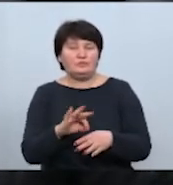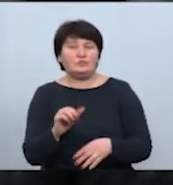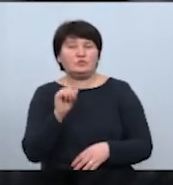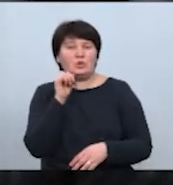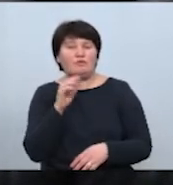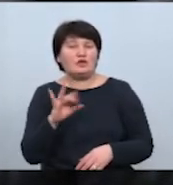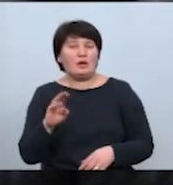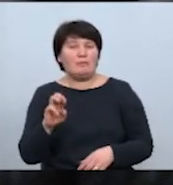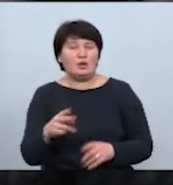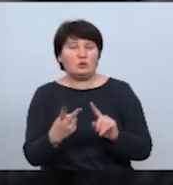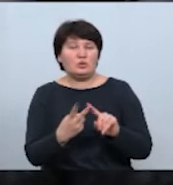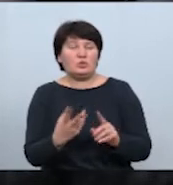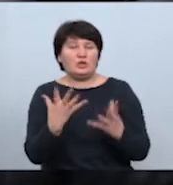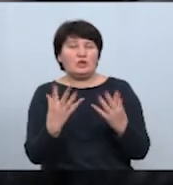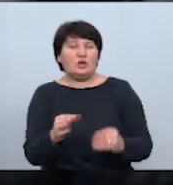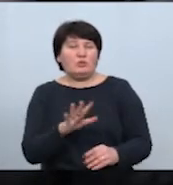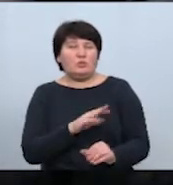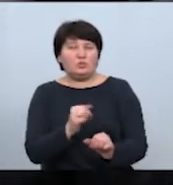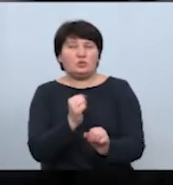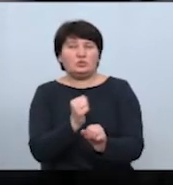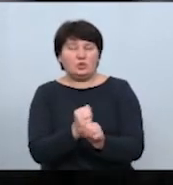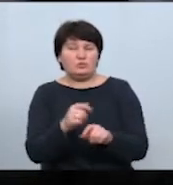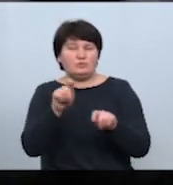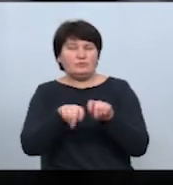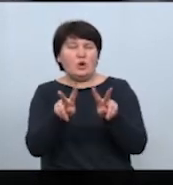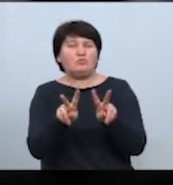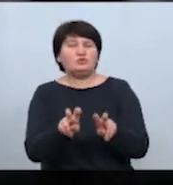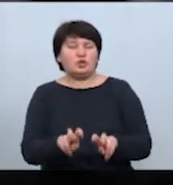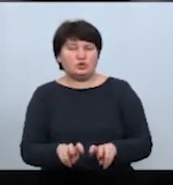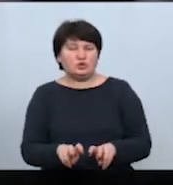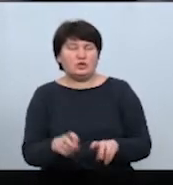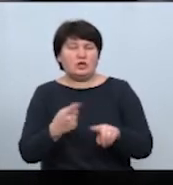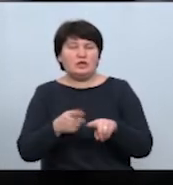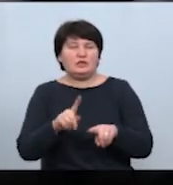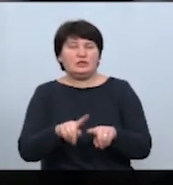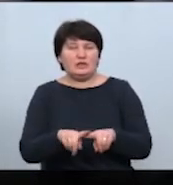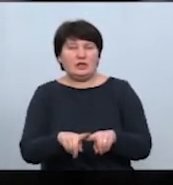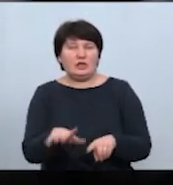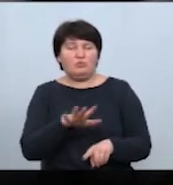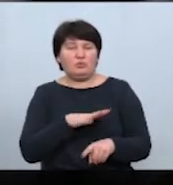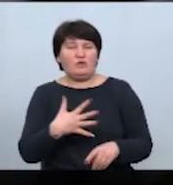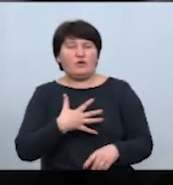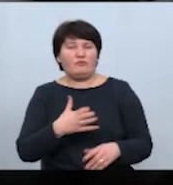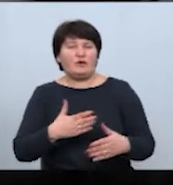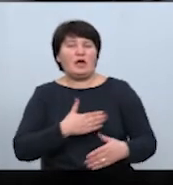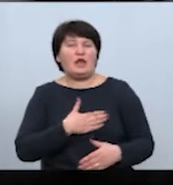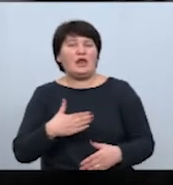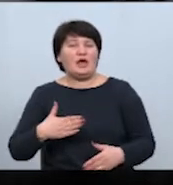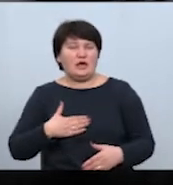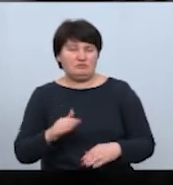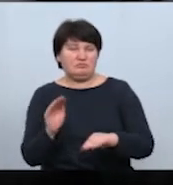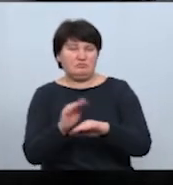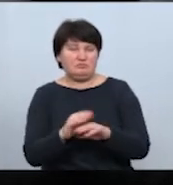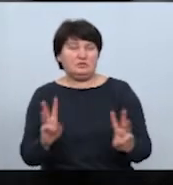На другий день їй було зроблено планове обстеження, це було рентгенографія легень і там була вийна двобічна